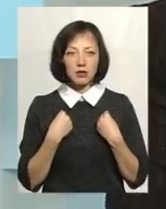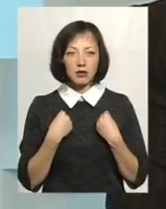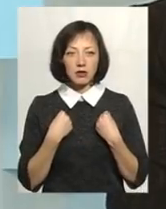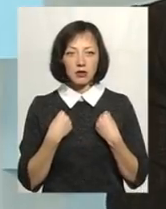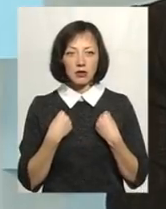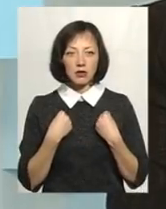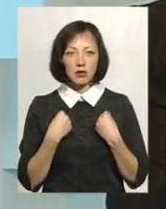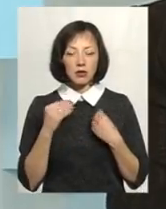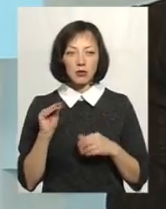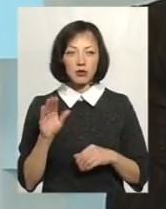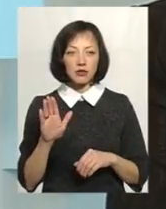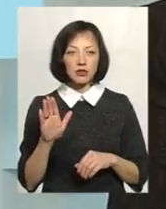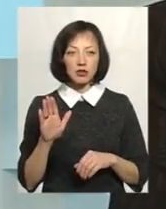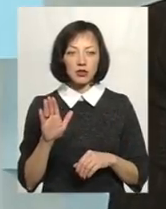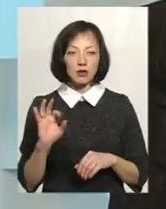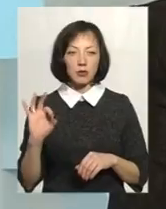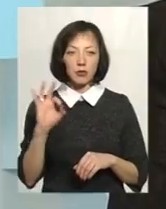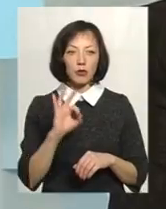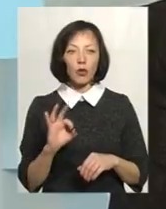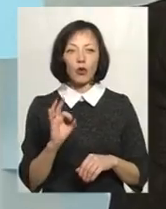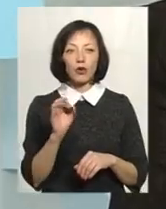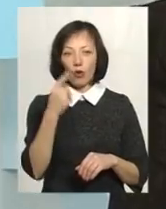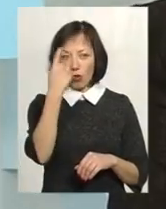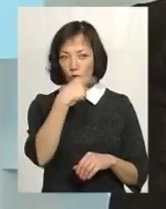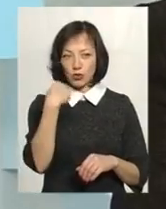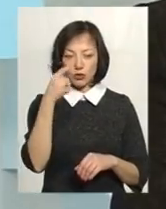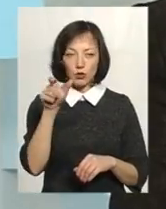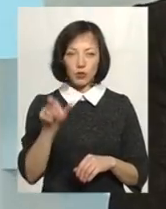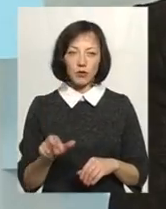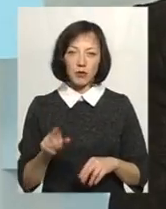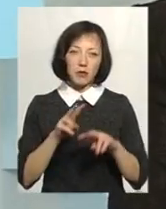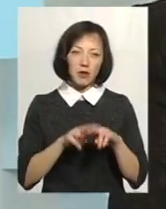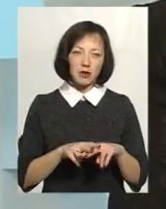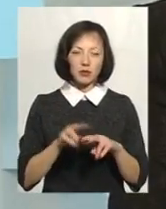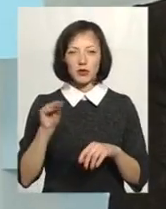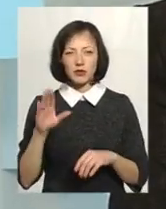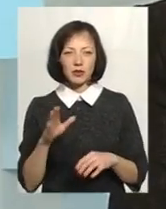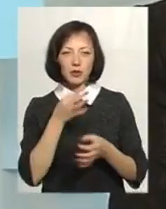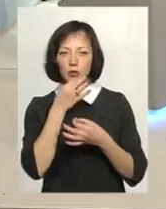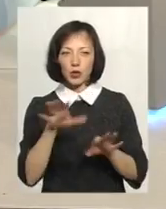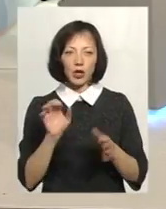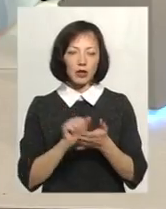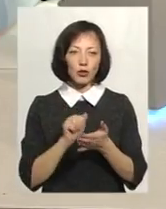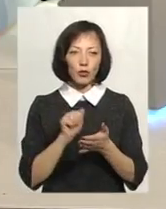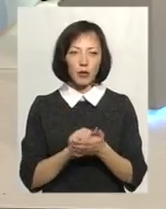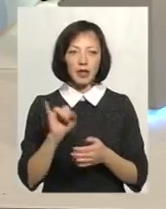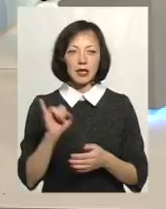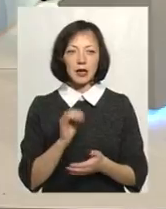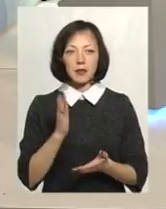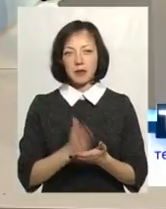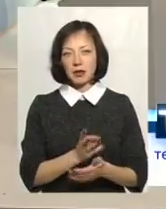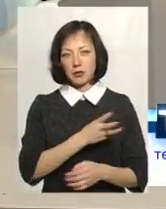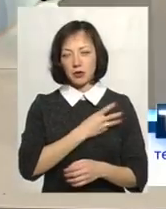надавши посвідку про хто ти є. Або це будь-який документ. Будь-який документ і мати